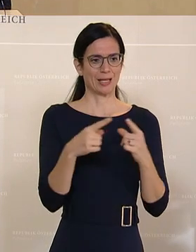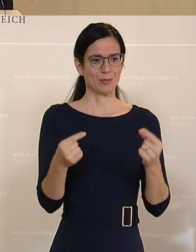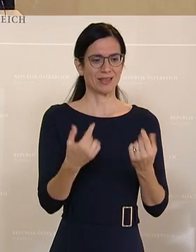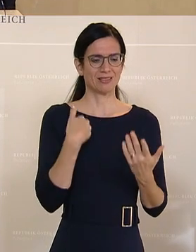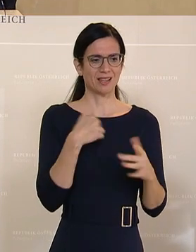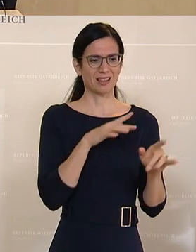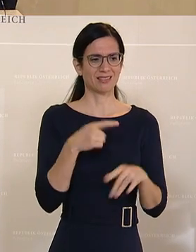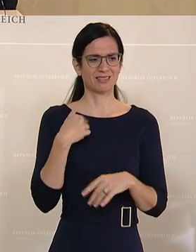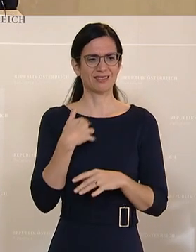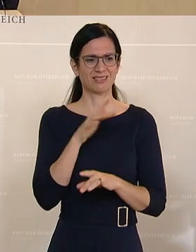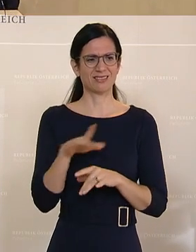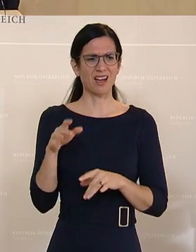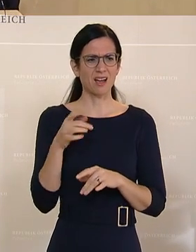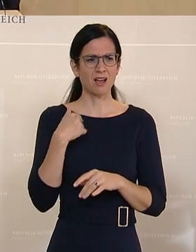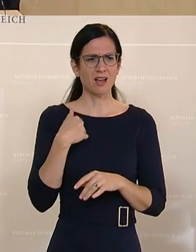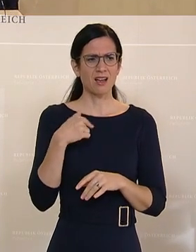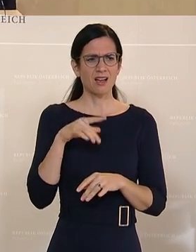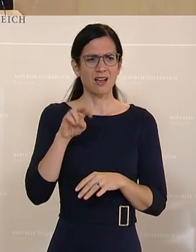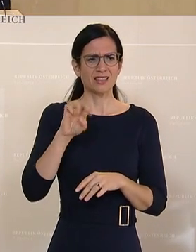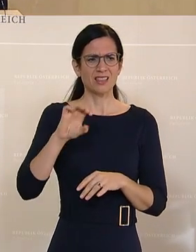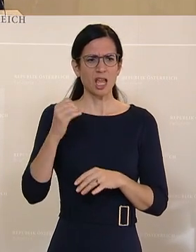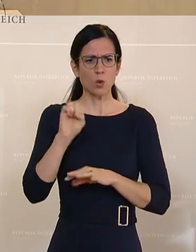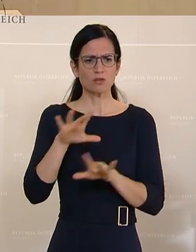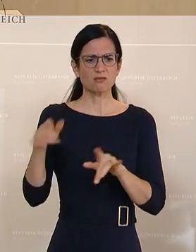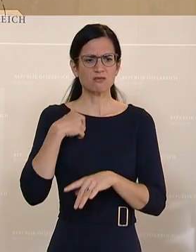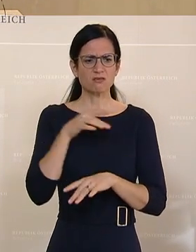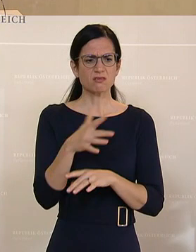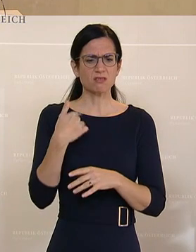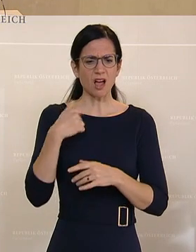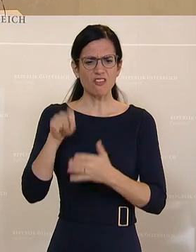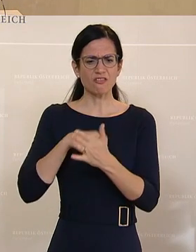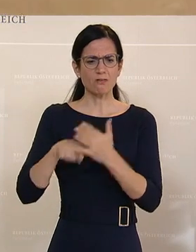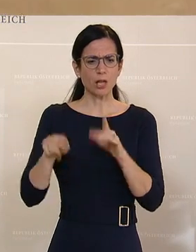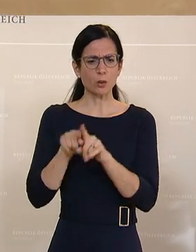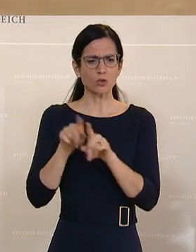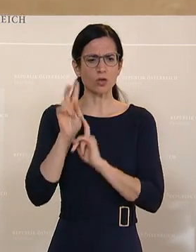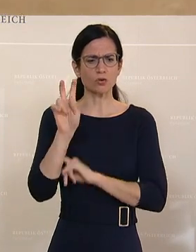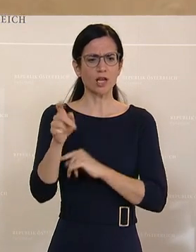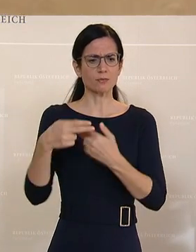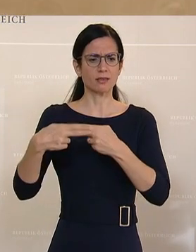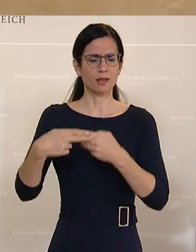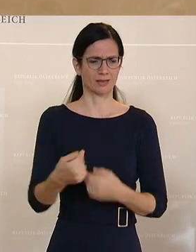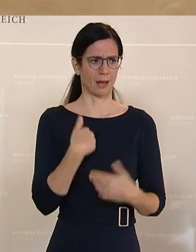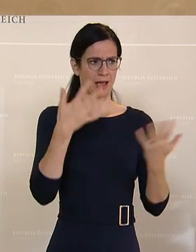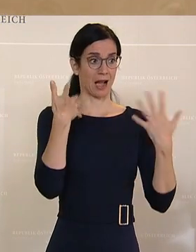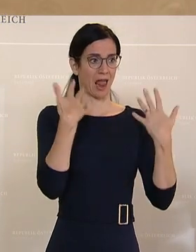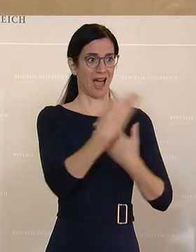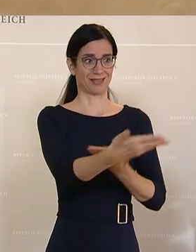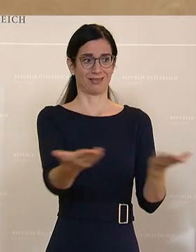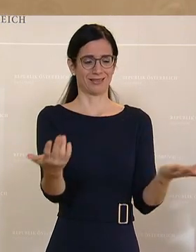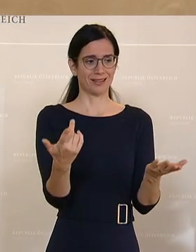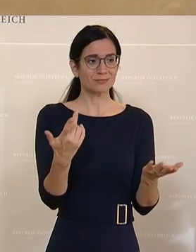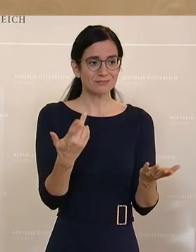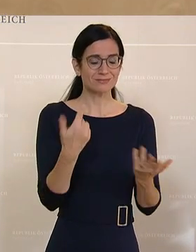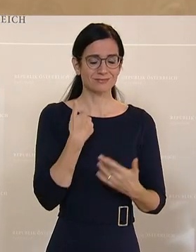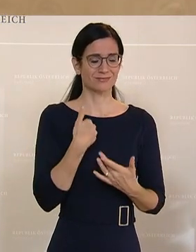Neos-Wähler, der im siebten Bezirk wohnt und die Straßenbahn vor der Tür hat. Aber, ich sage es Ihnen auch ganz klar, der ländlichen Bevölkerung ist damit nicht geholfen, weil er hat Ihre